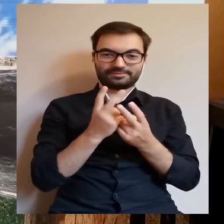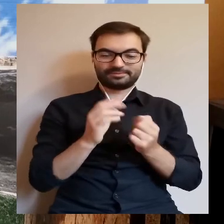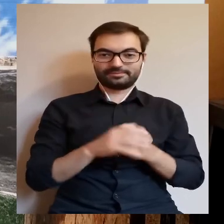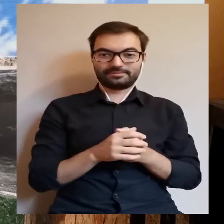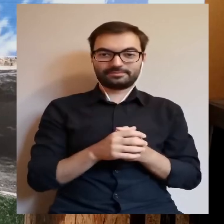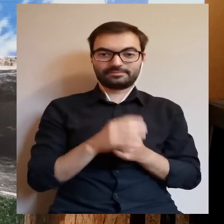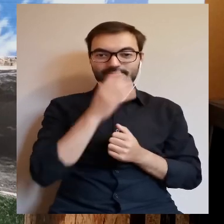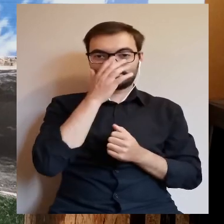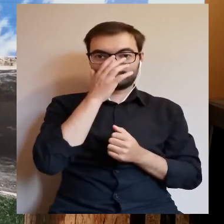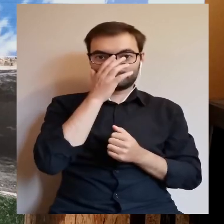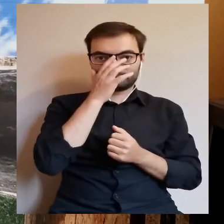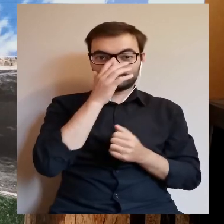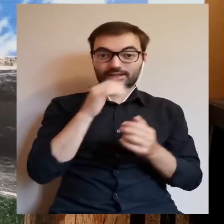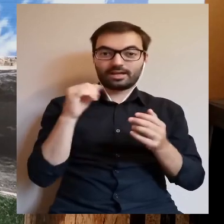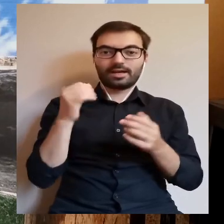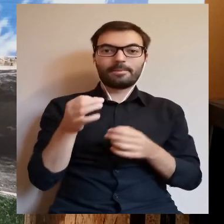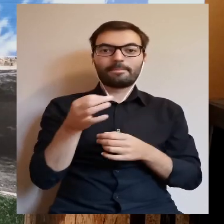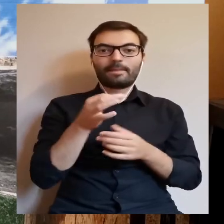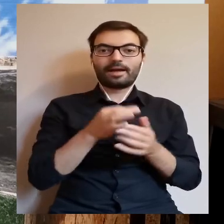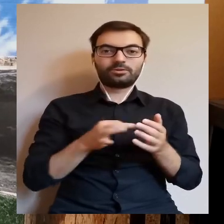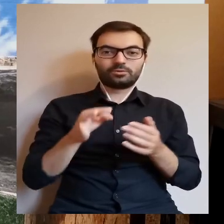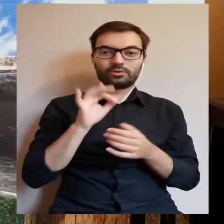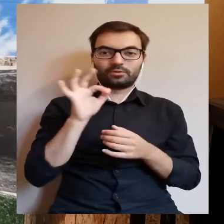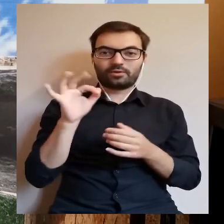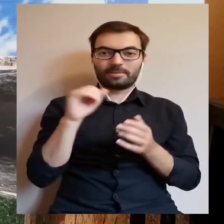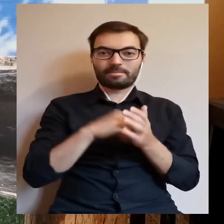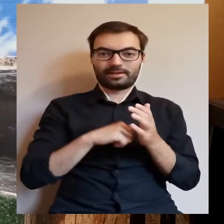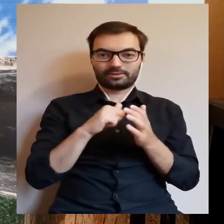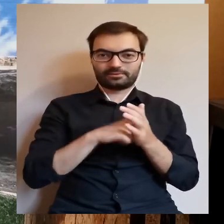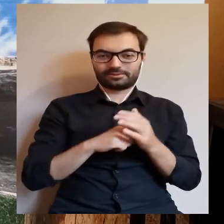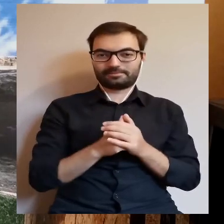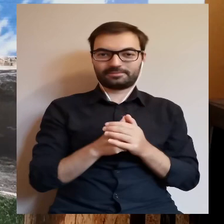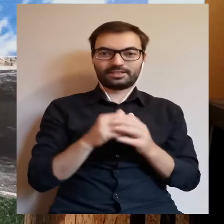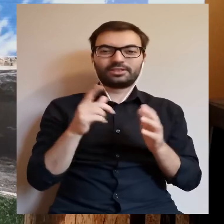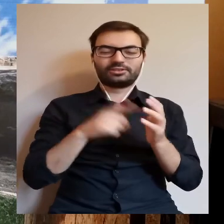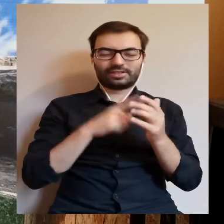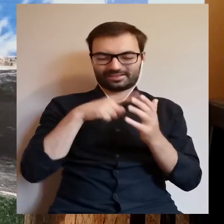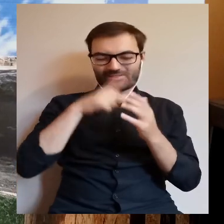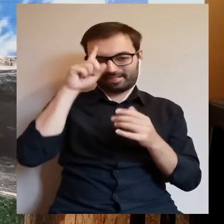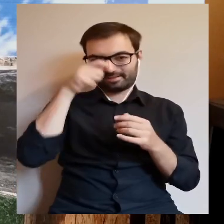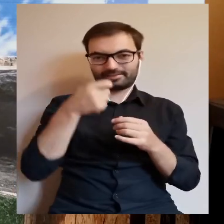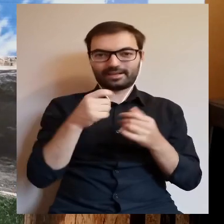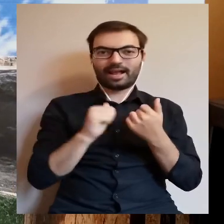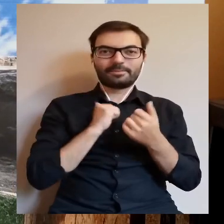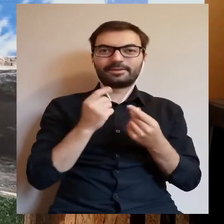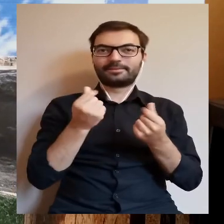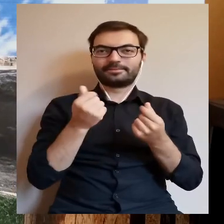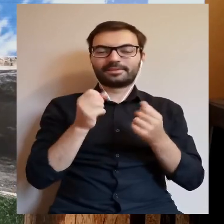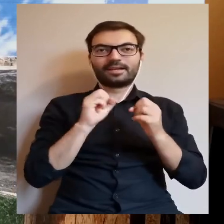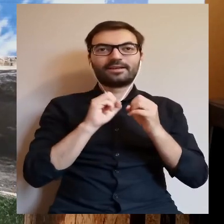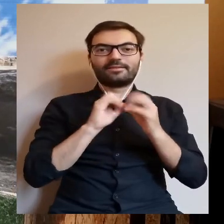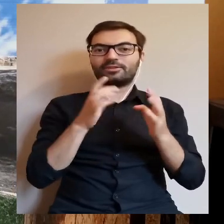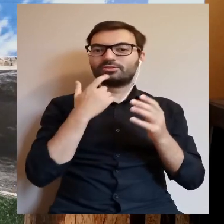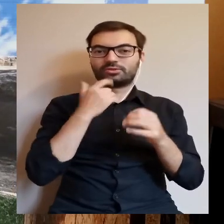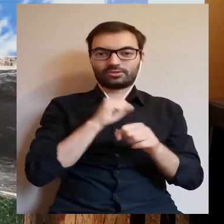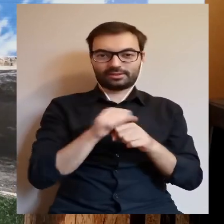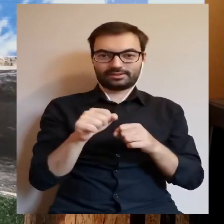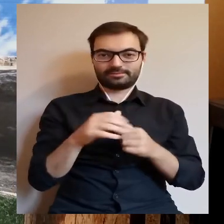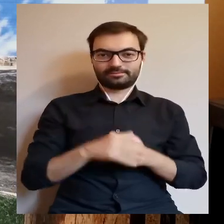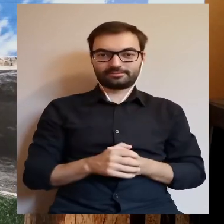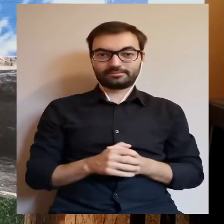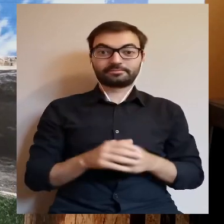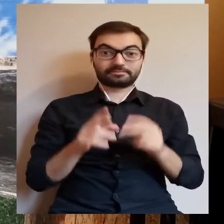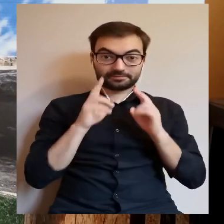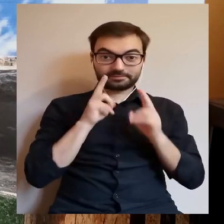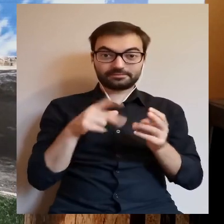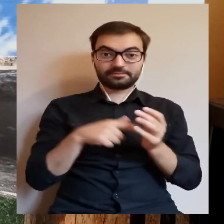Taką nazwę często się stosuje, żeby chociaż w przybliżeniu dać znać, co to w ogóle